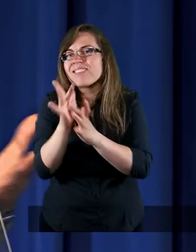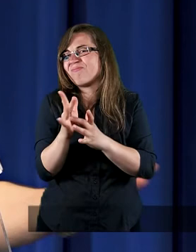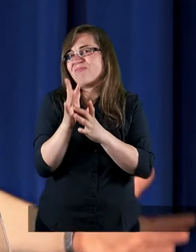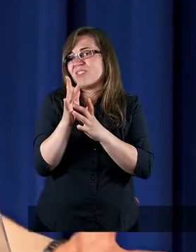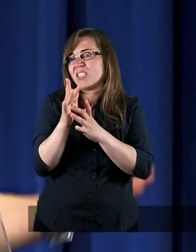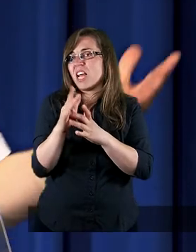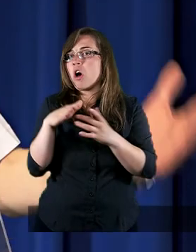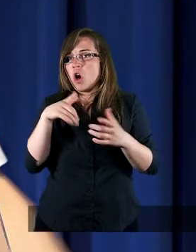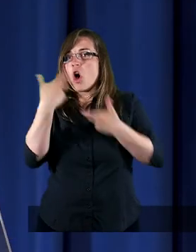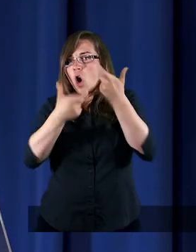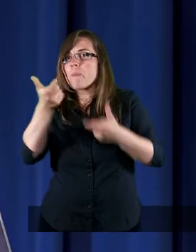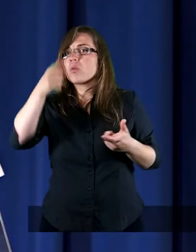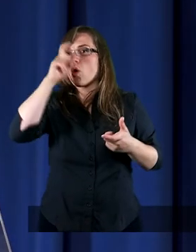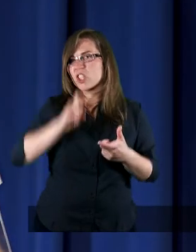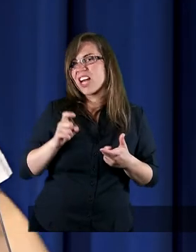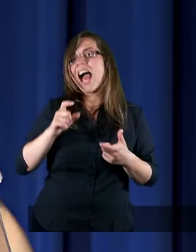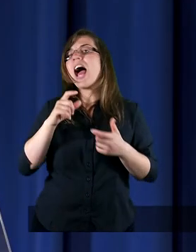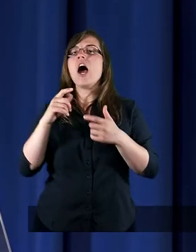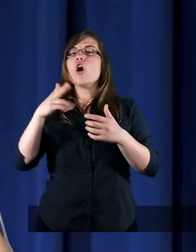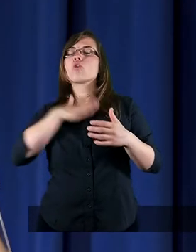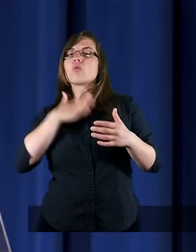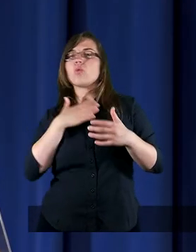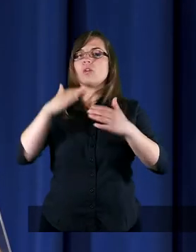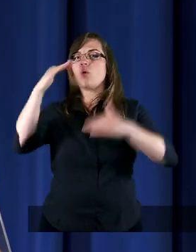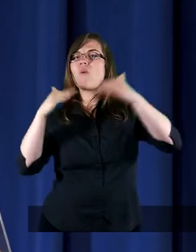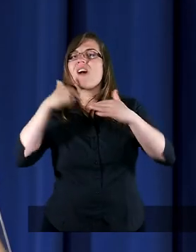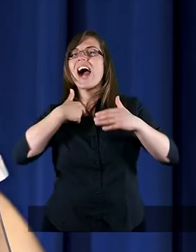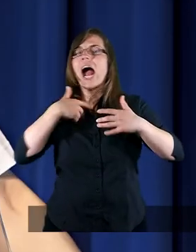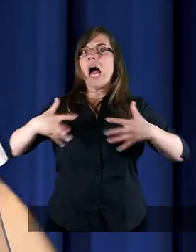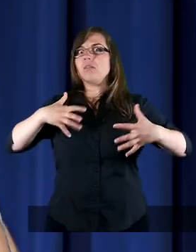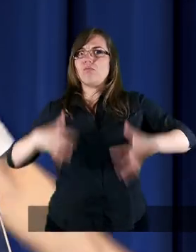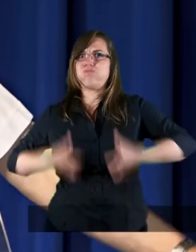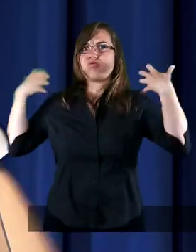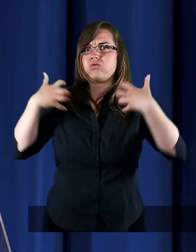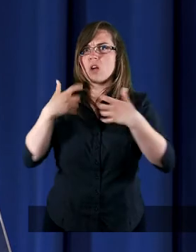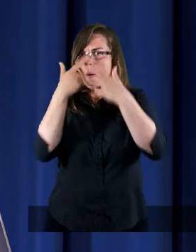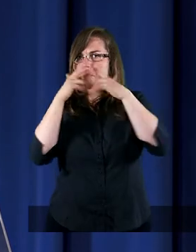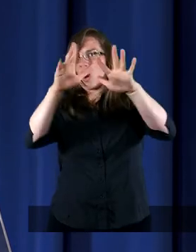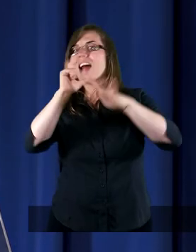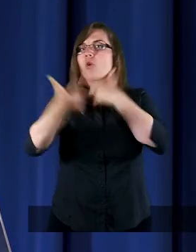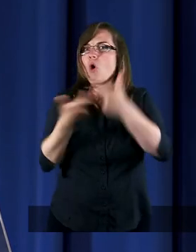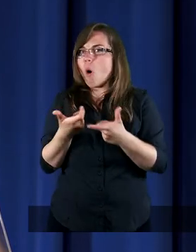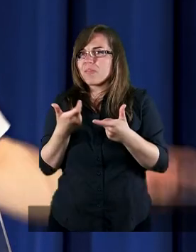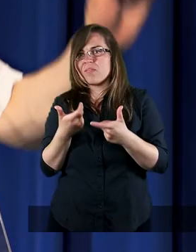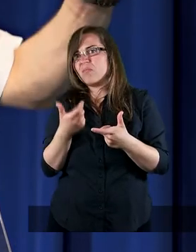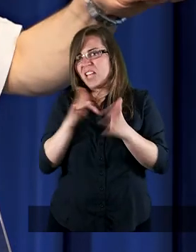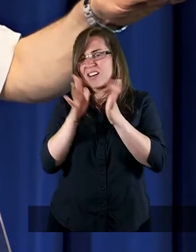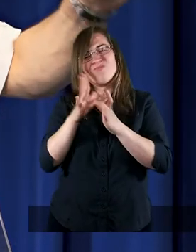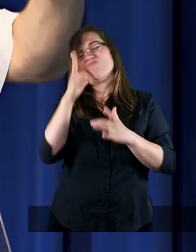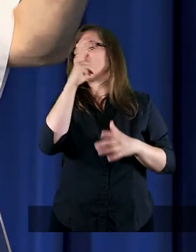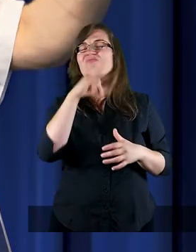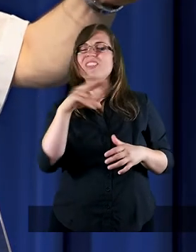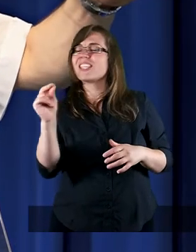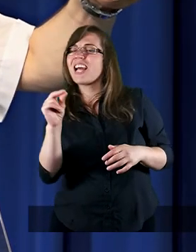Dał się z równowagi wyprowadzić? Zszedł z krzyża i pokazał, co potrafi zrobić? Boże